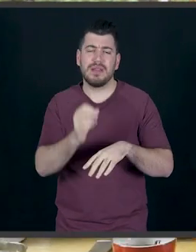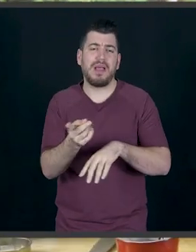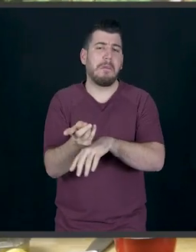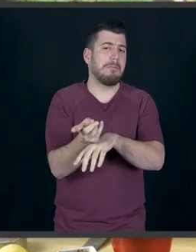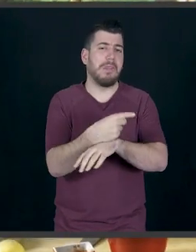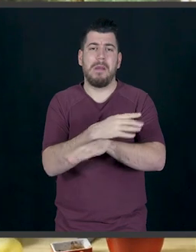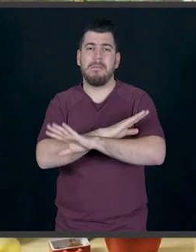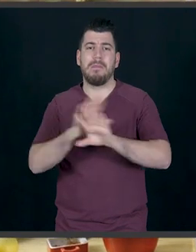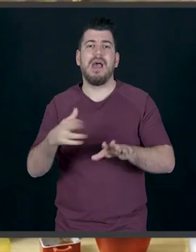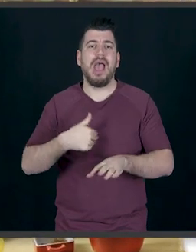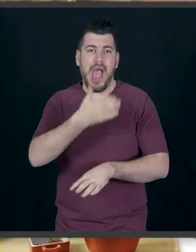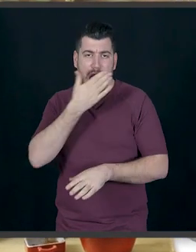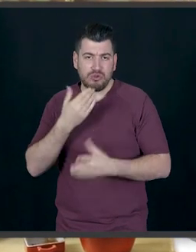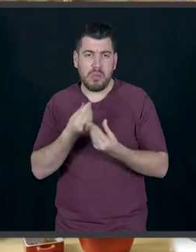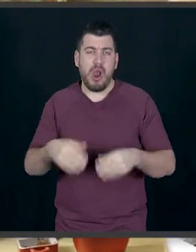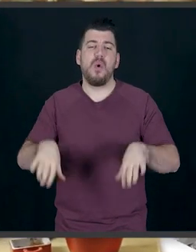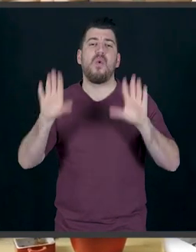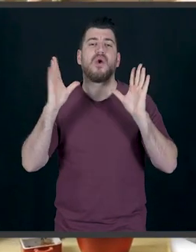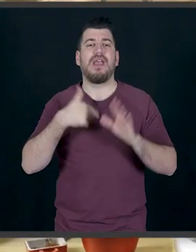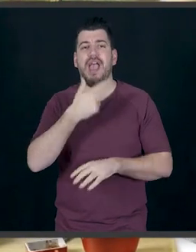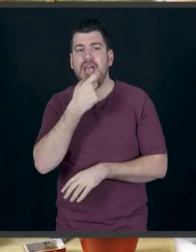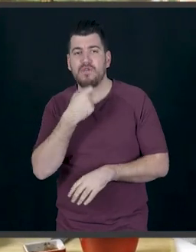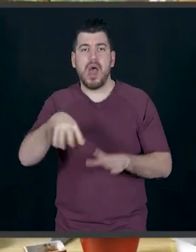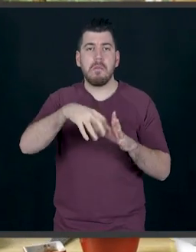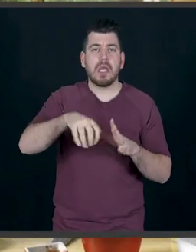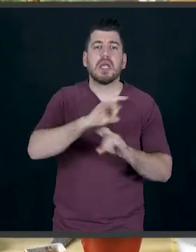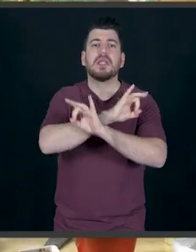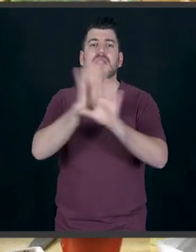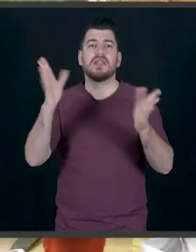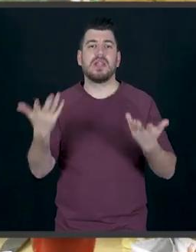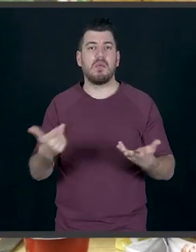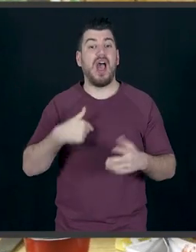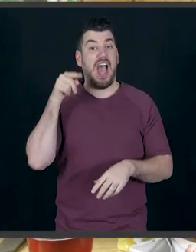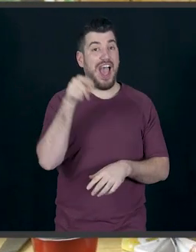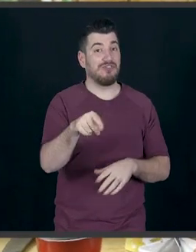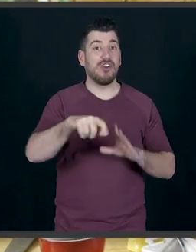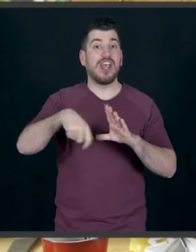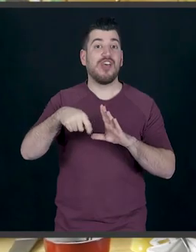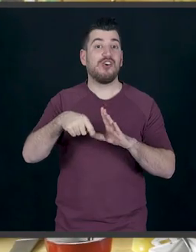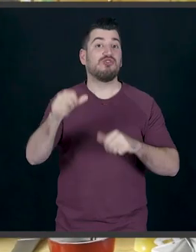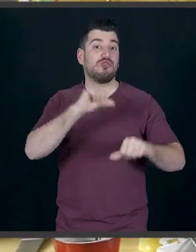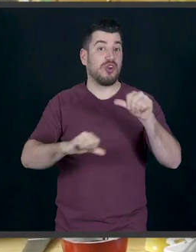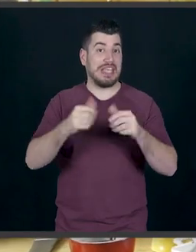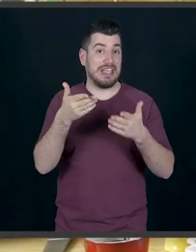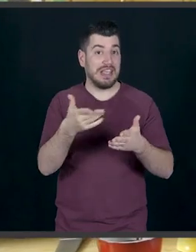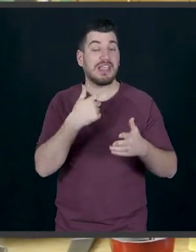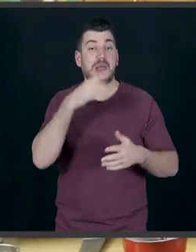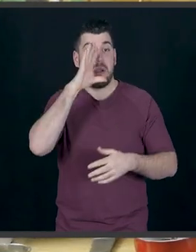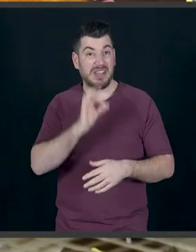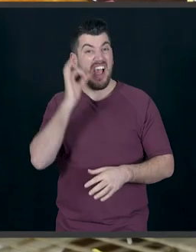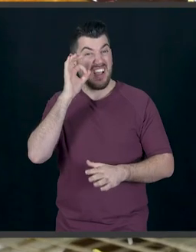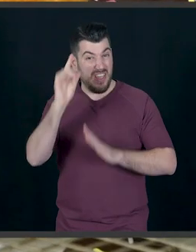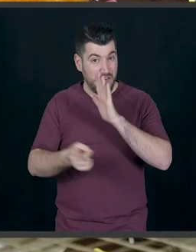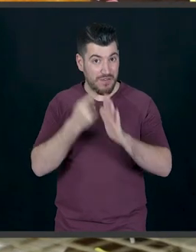χρόνο, με μηδέν κόστος, πολύ εύκολα, χωρίς μίξερ, χωρίς τίποτα. Αυτό είναι το Kitchen Lab κυρίες και κύριοι και κάθε φορά